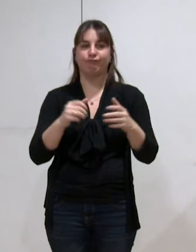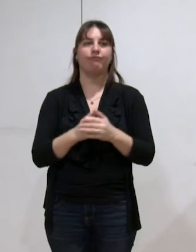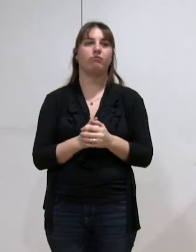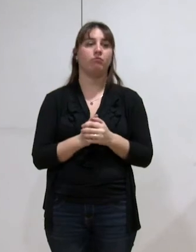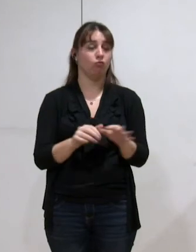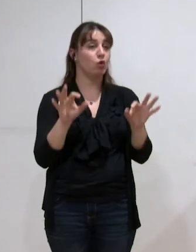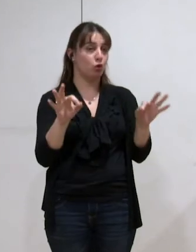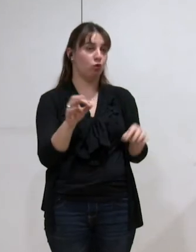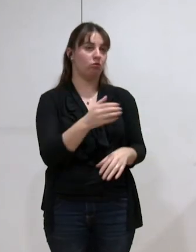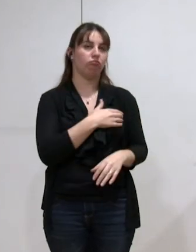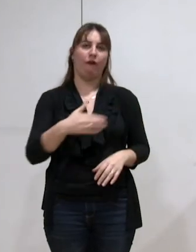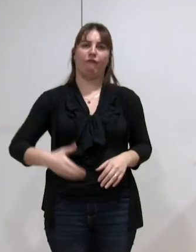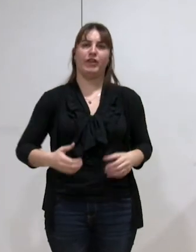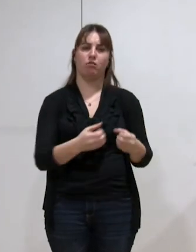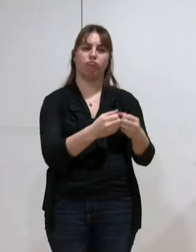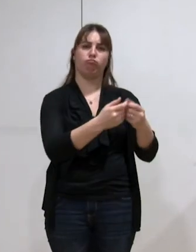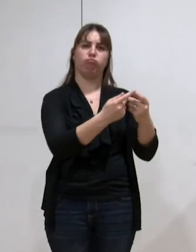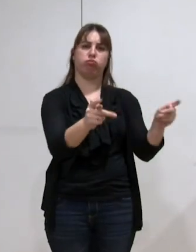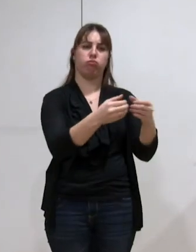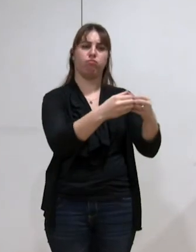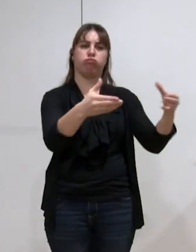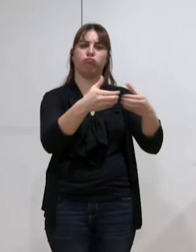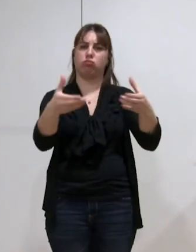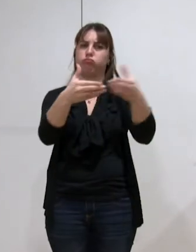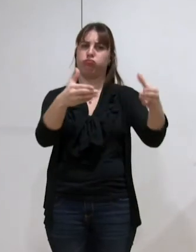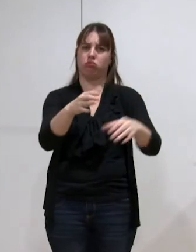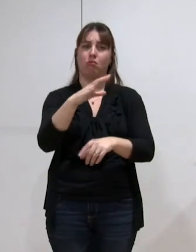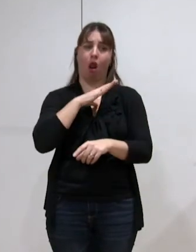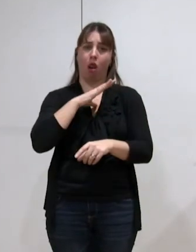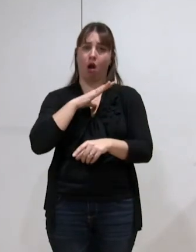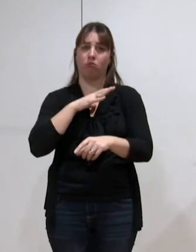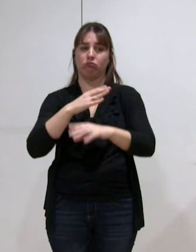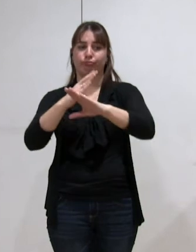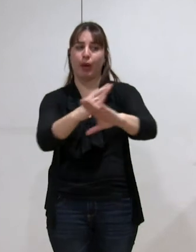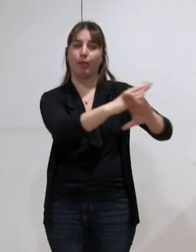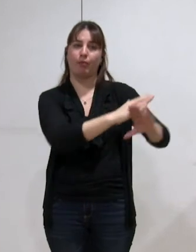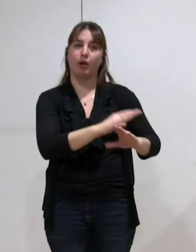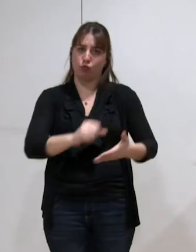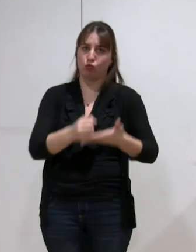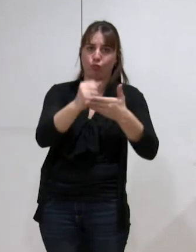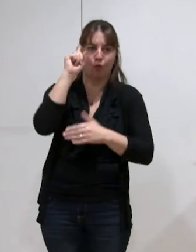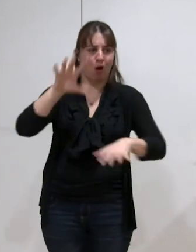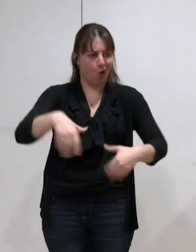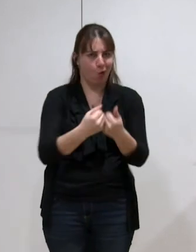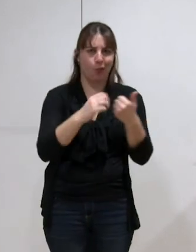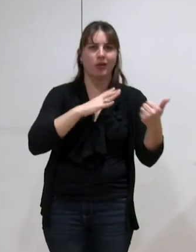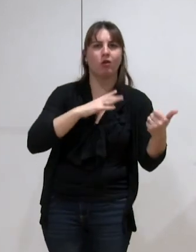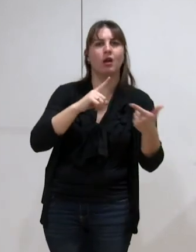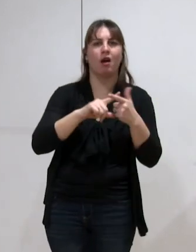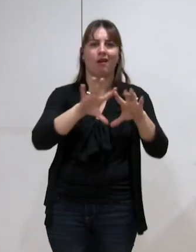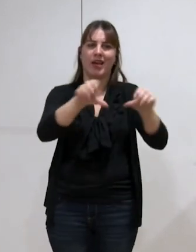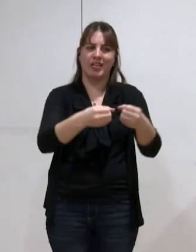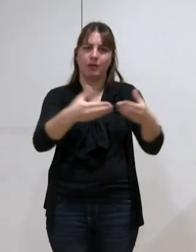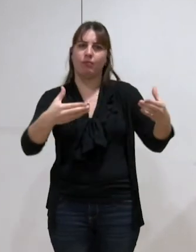de taille importante ont des fonctions support parce qu'elles ont des compétences, ont des effectifs qui